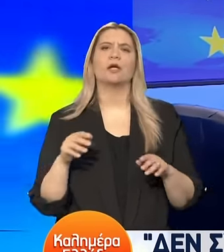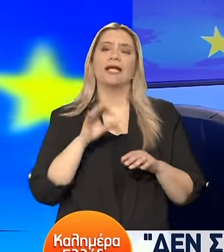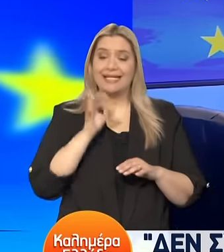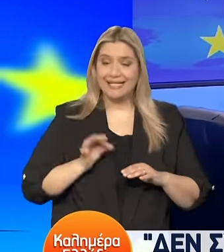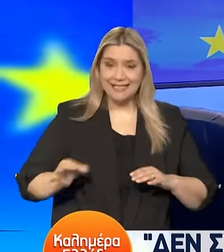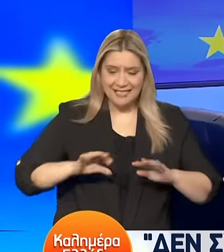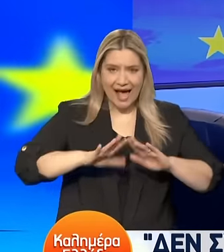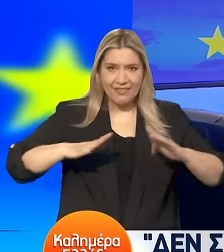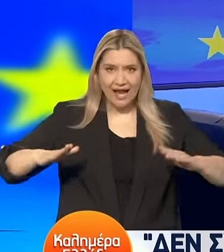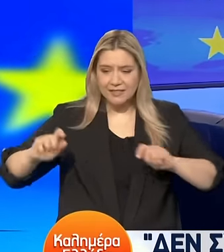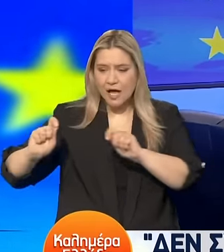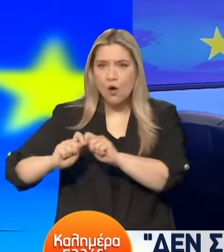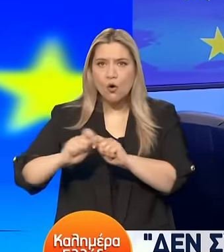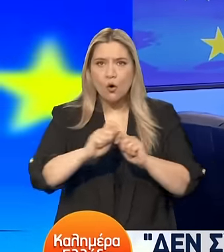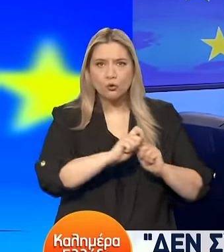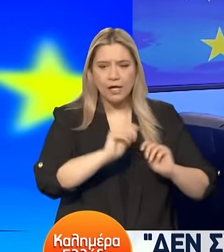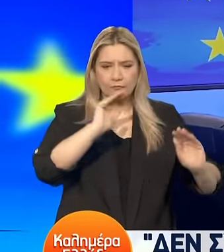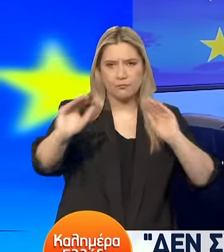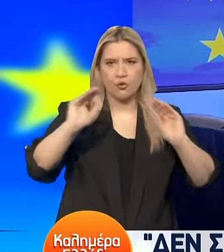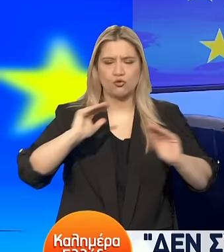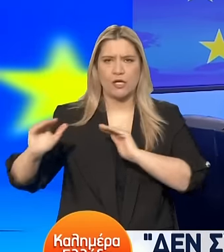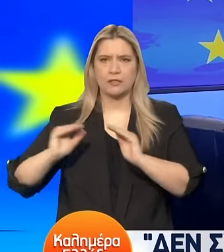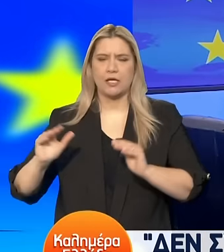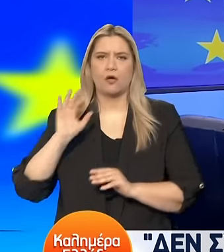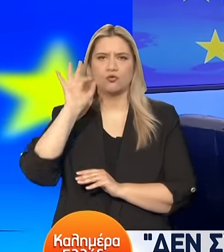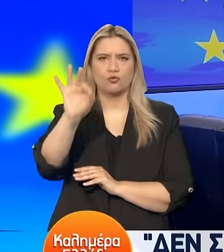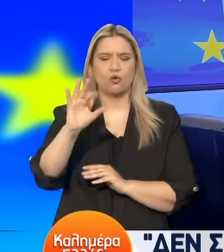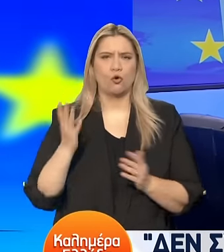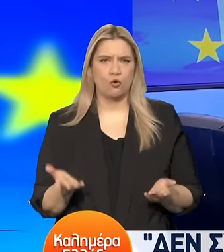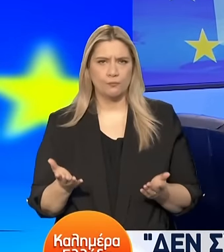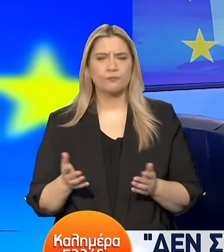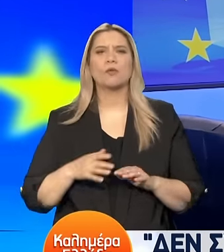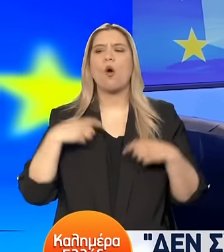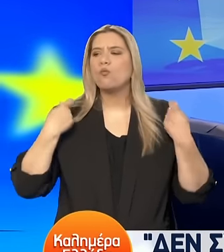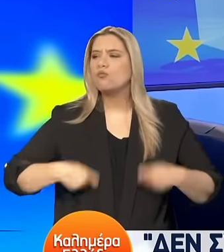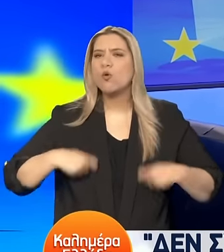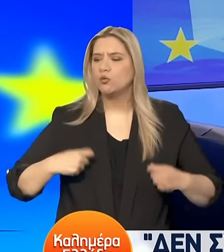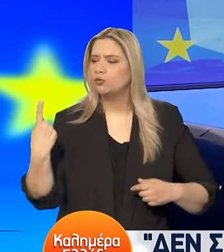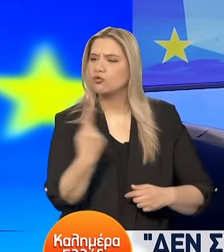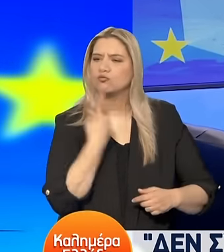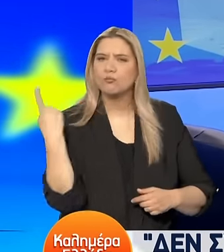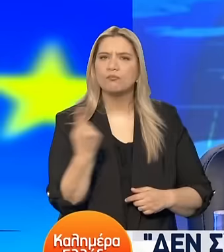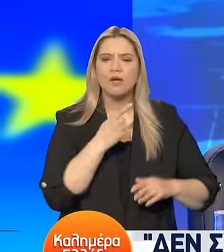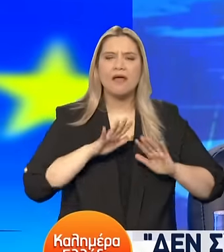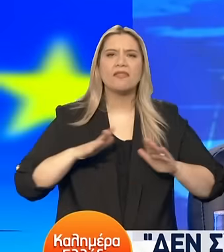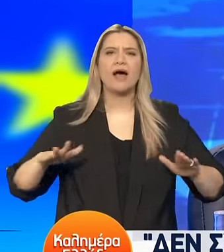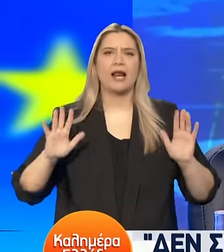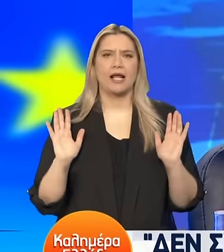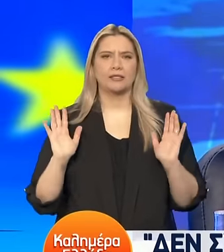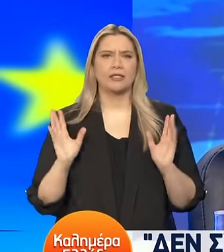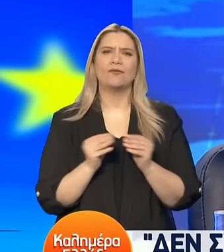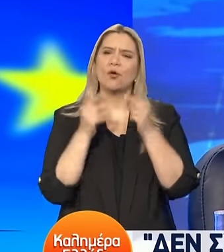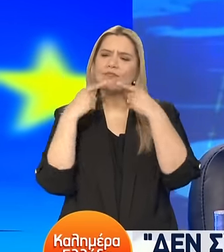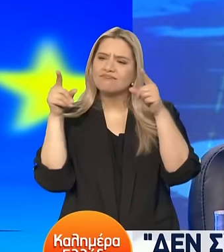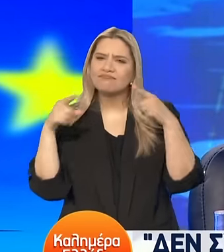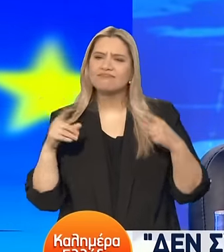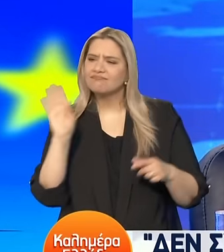Πλήρως να προστατεύσουμε Τον θαλάσσιο πλούτο Και την ιδιαίτερη βιοποικιλότητα